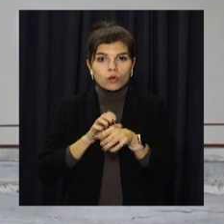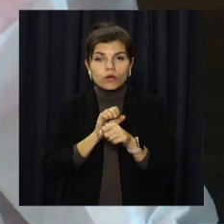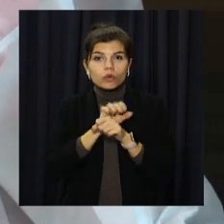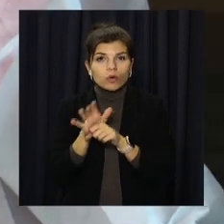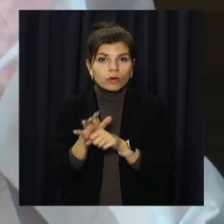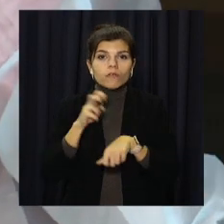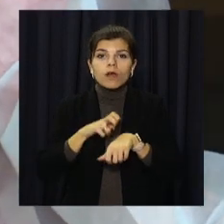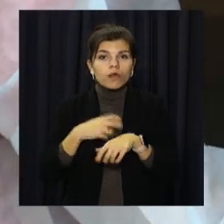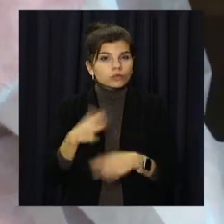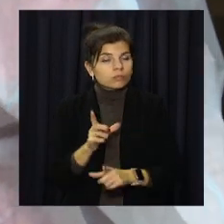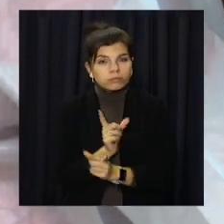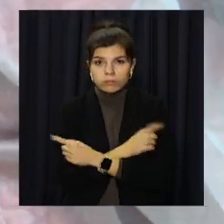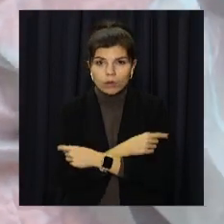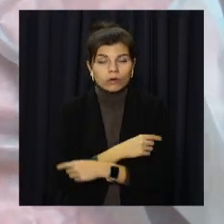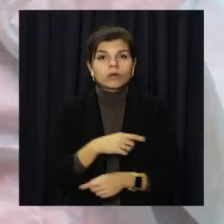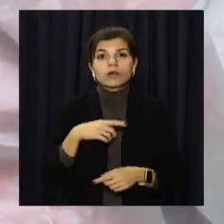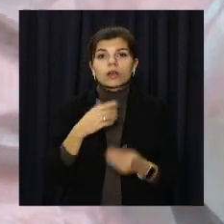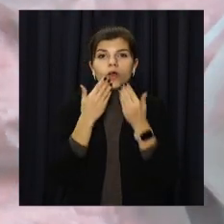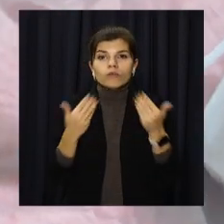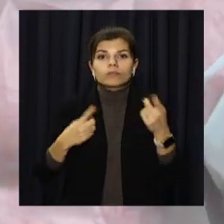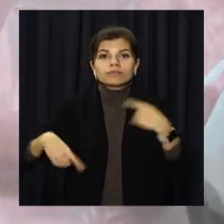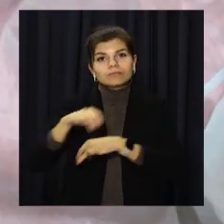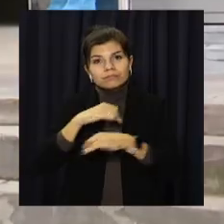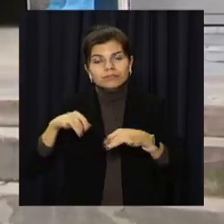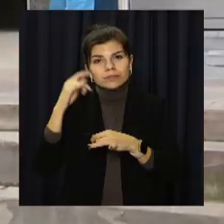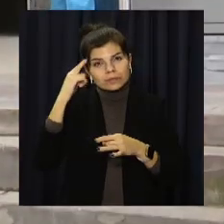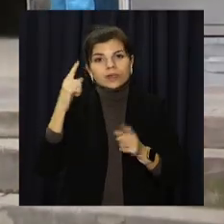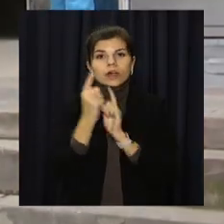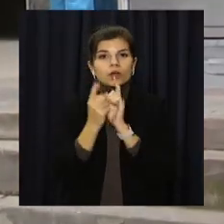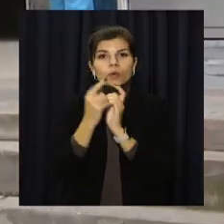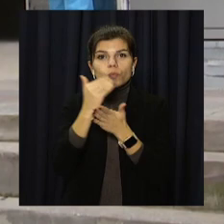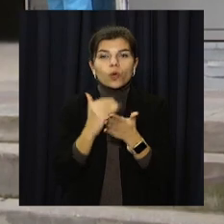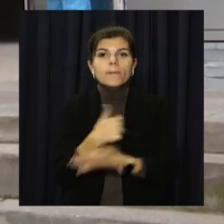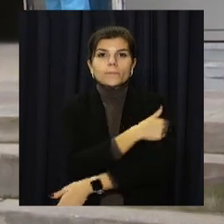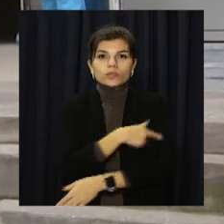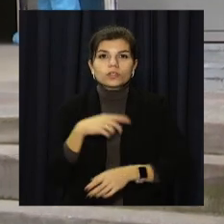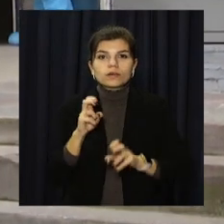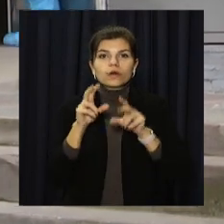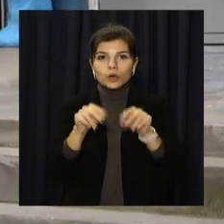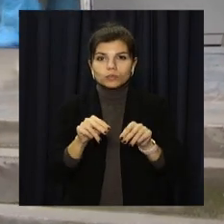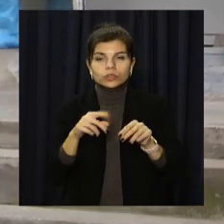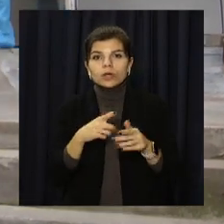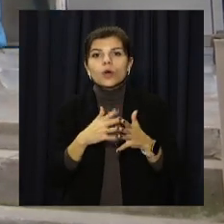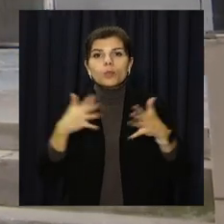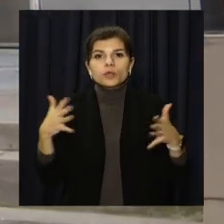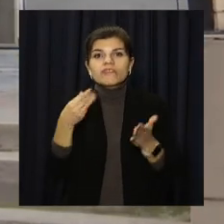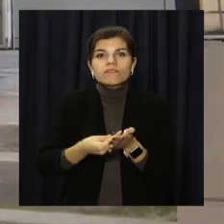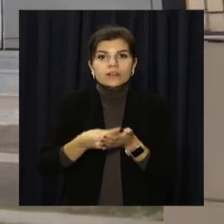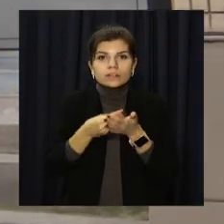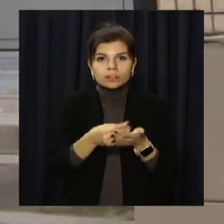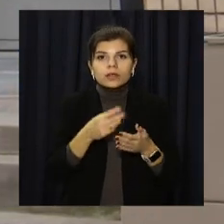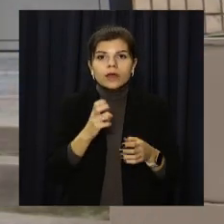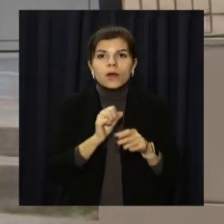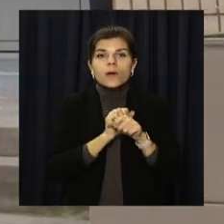лікарі виснажені. Тож, на останньому засіданні уряду ухвалили зміни до програми медичних гарантій і збільшили фінансування